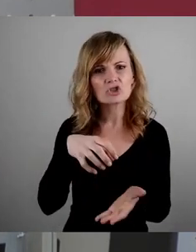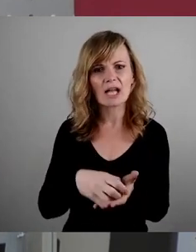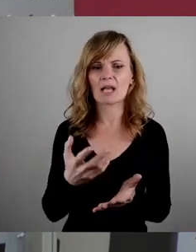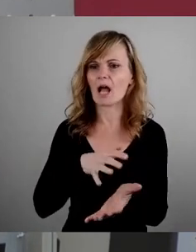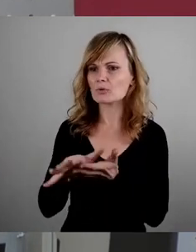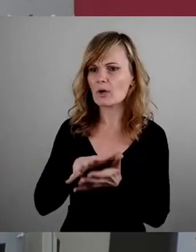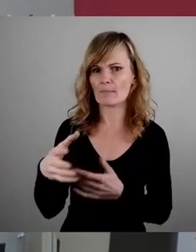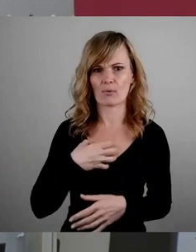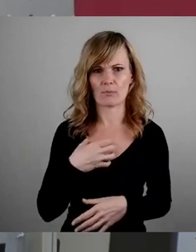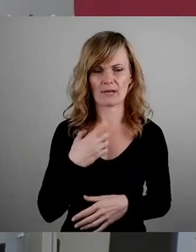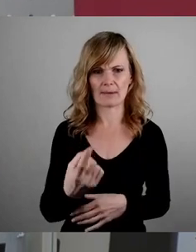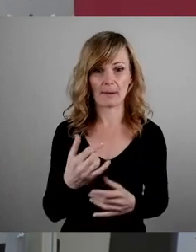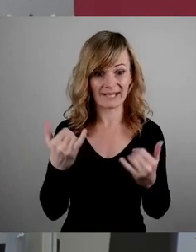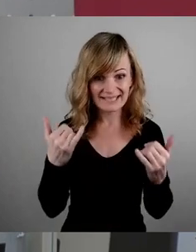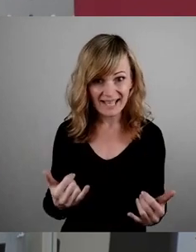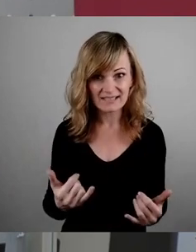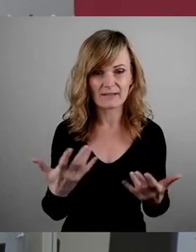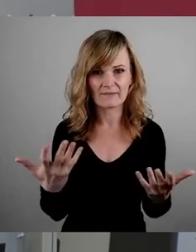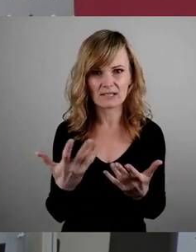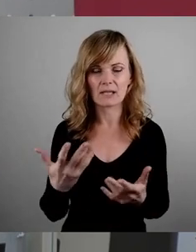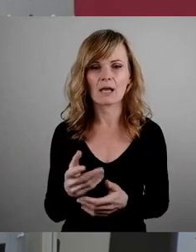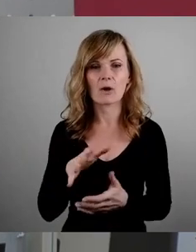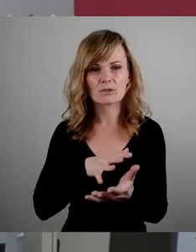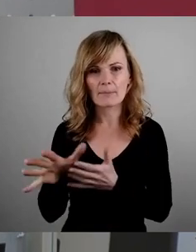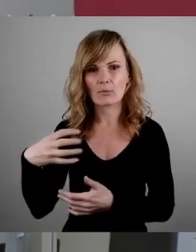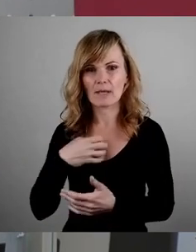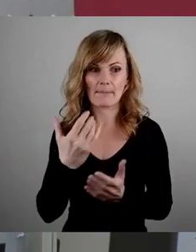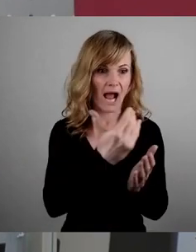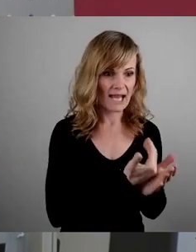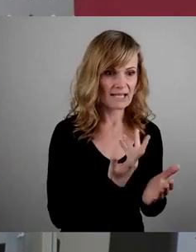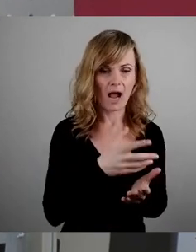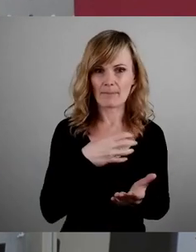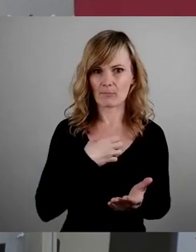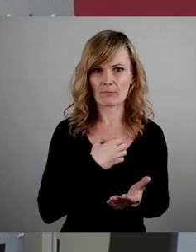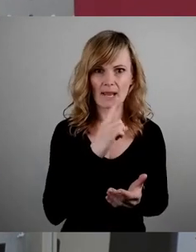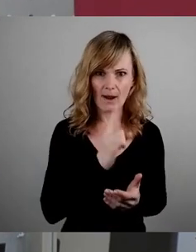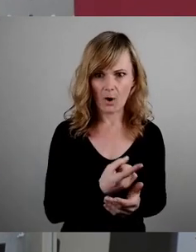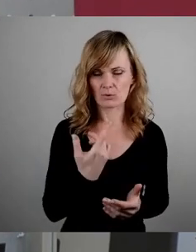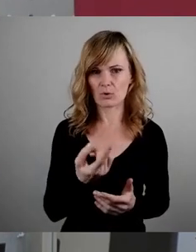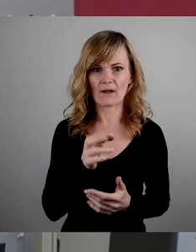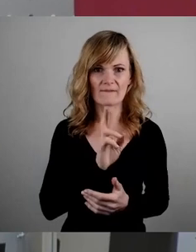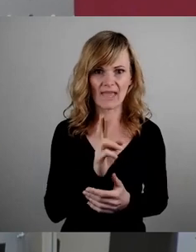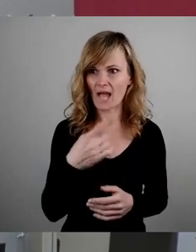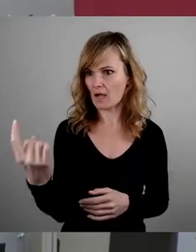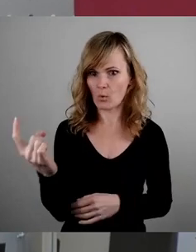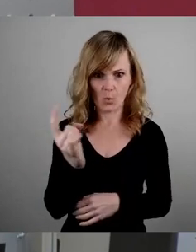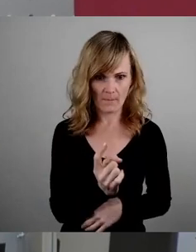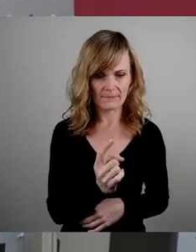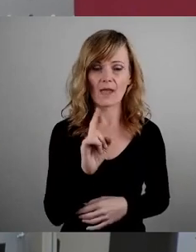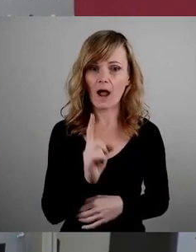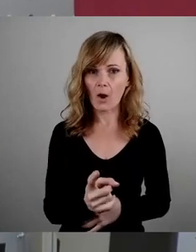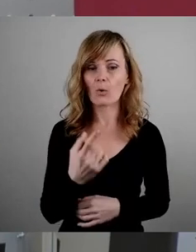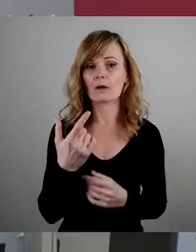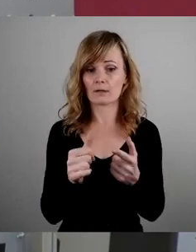Aber was wir jetzt noch machen, ist, neben dem Ausgaueproblem, noch ein Einnahmeproblem zu generieren, weil die Leute, die herkommen, die bringen natürlich auch